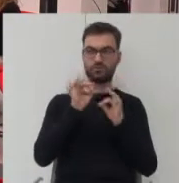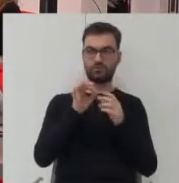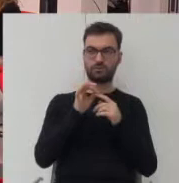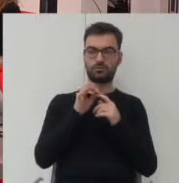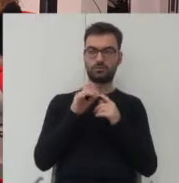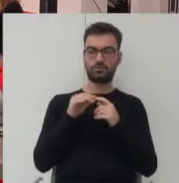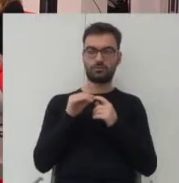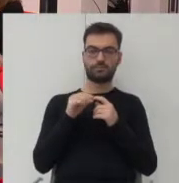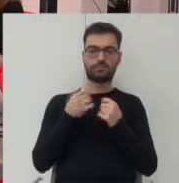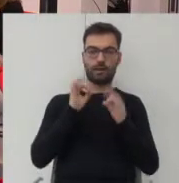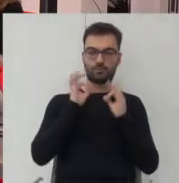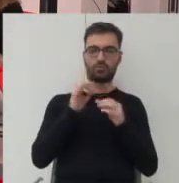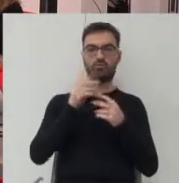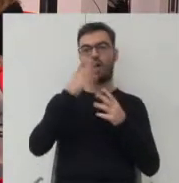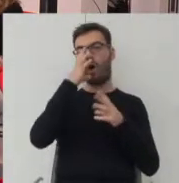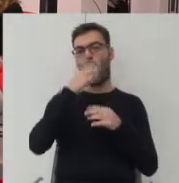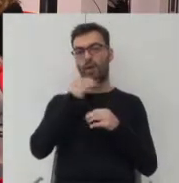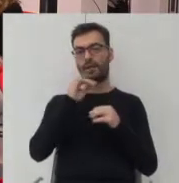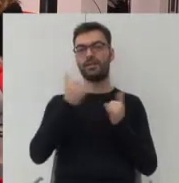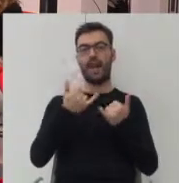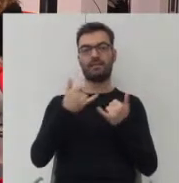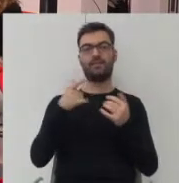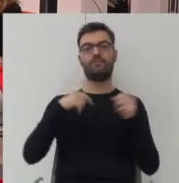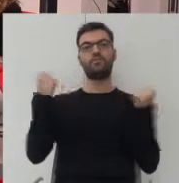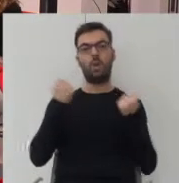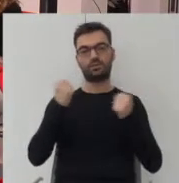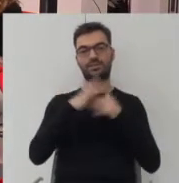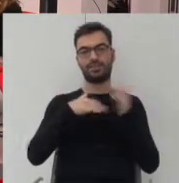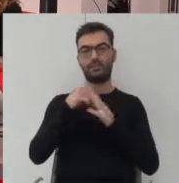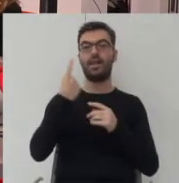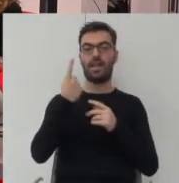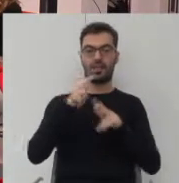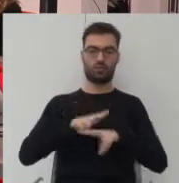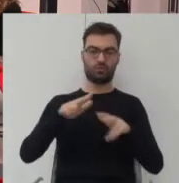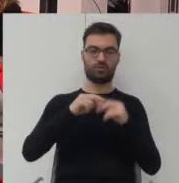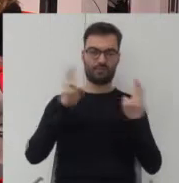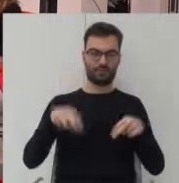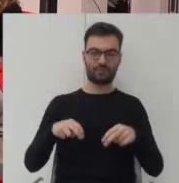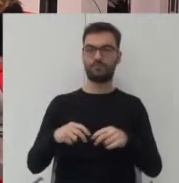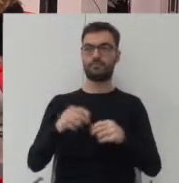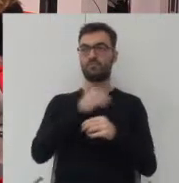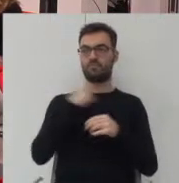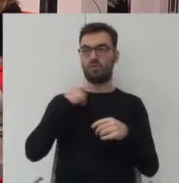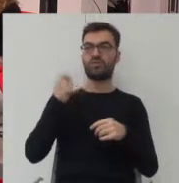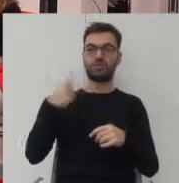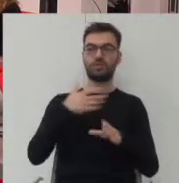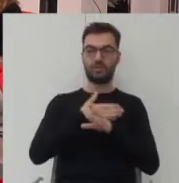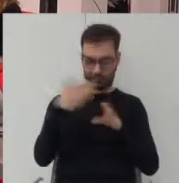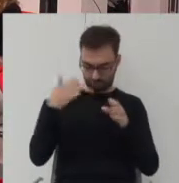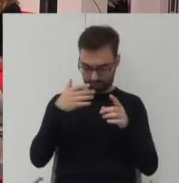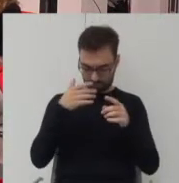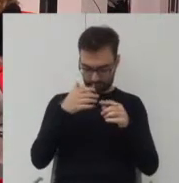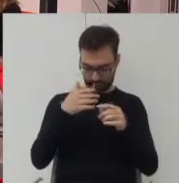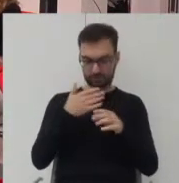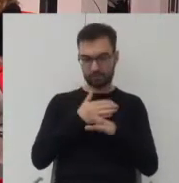ilustracją, jak można intensyfikować zabudowę jednorodzinną. Otóż chodzi o to, że w Polsce jest jednak w dalszym ciągu pewien,